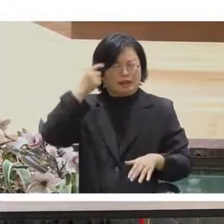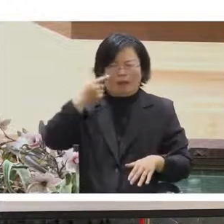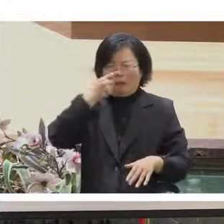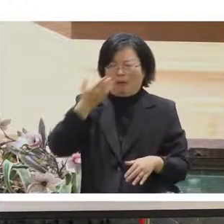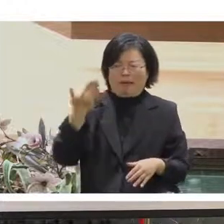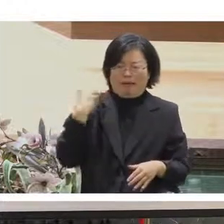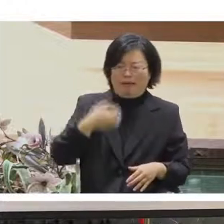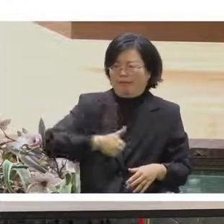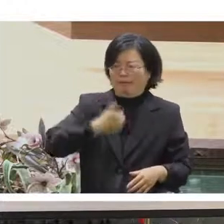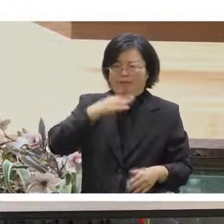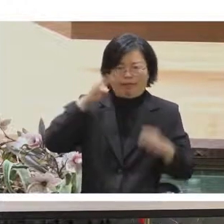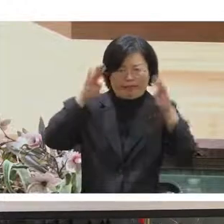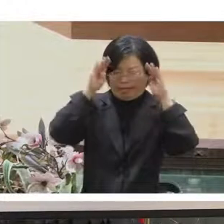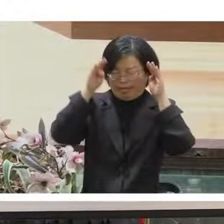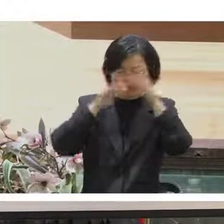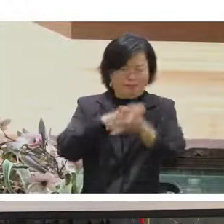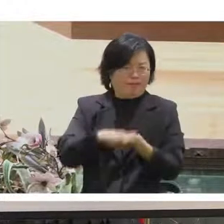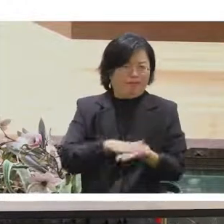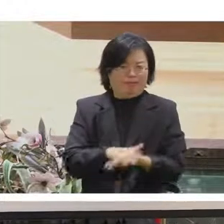還蠻有趣的